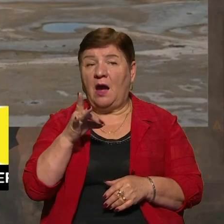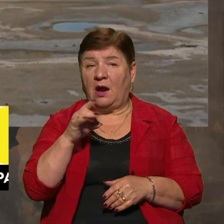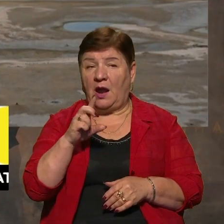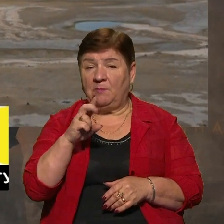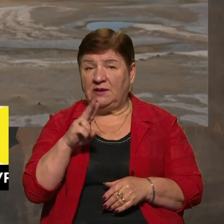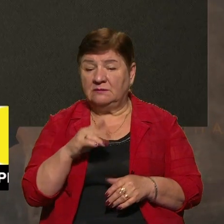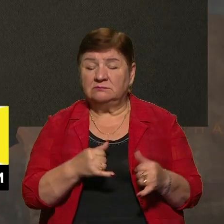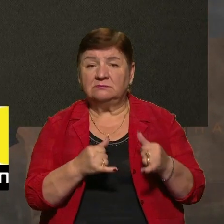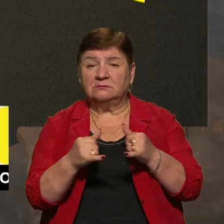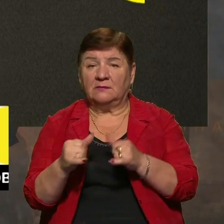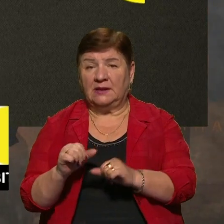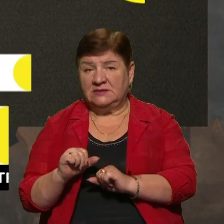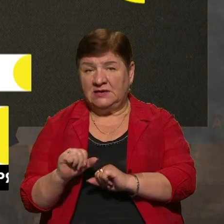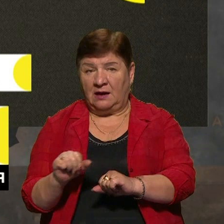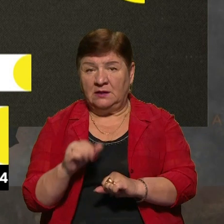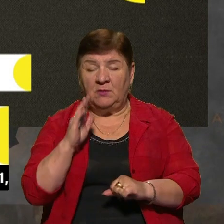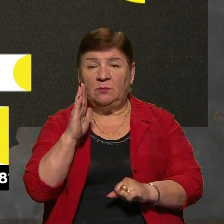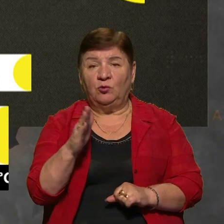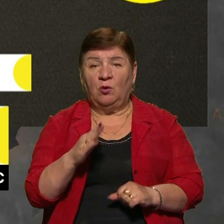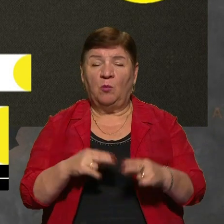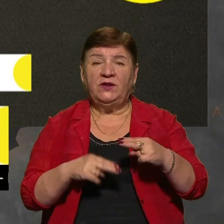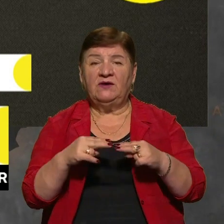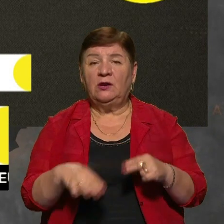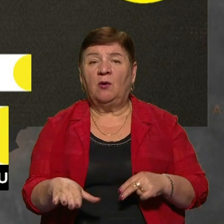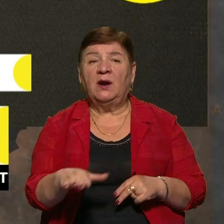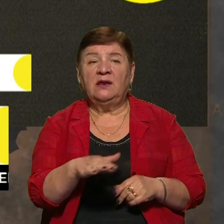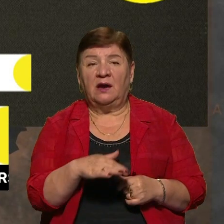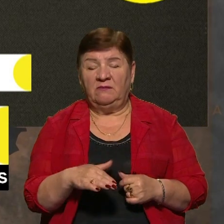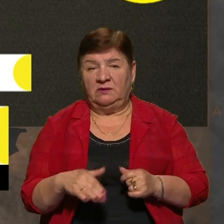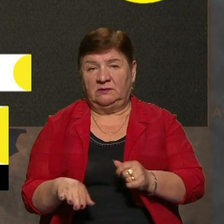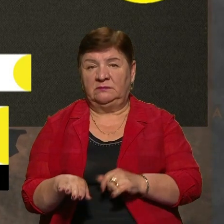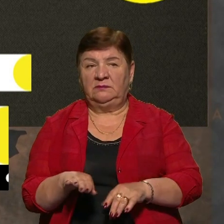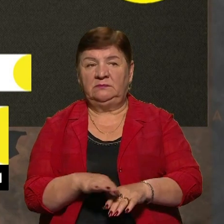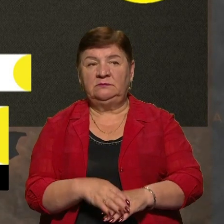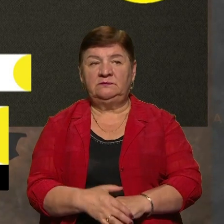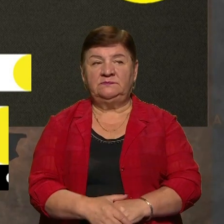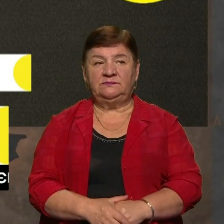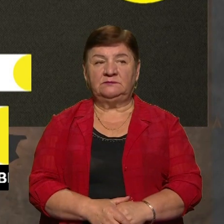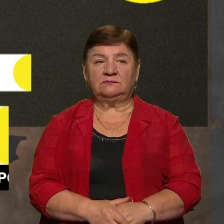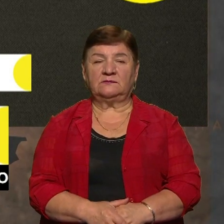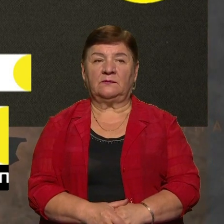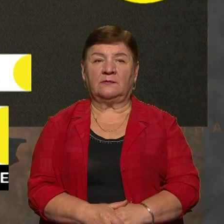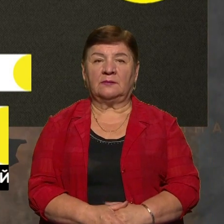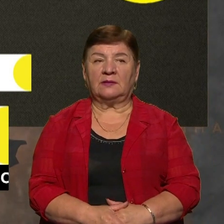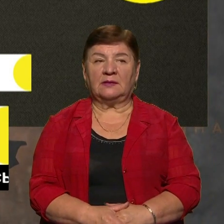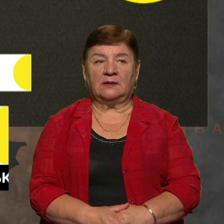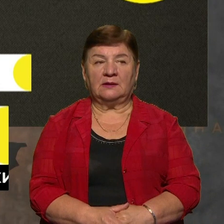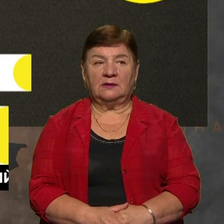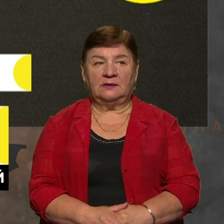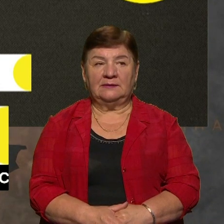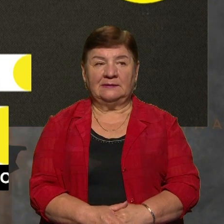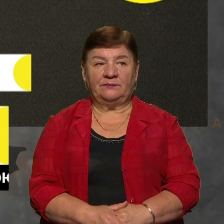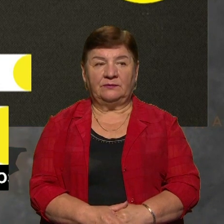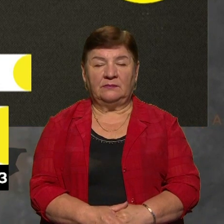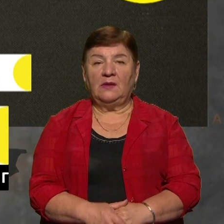захист майбутнього будівельного майданча на коглянському міжнародному міжнародному будівлінку. Другий метапом може